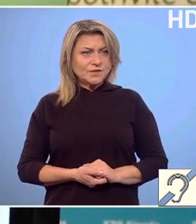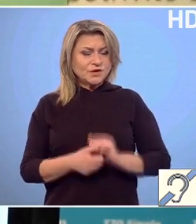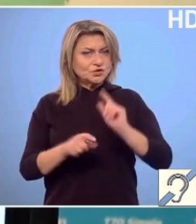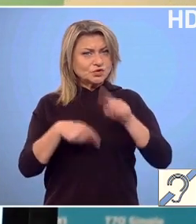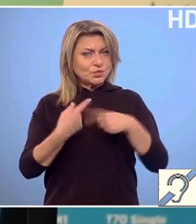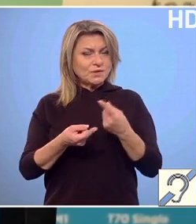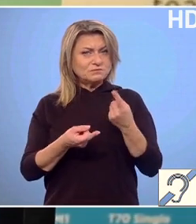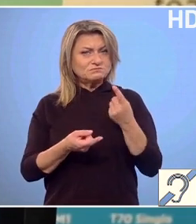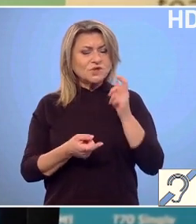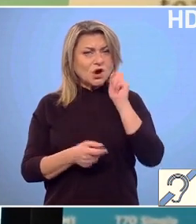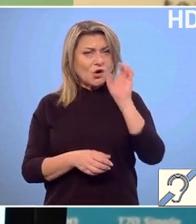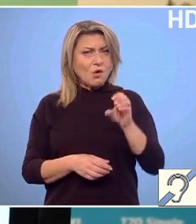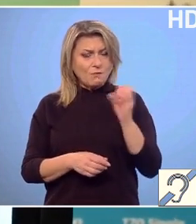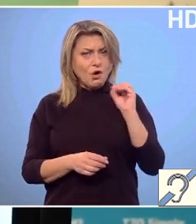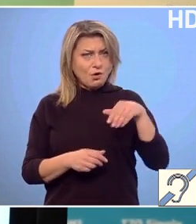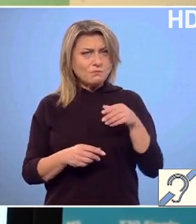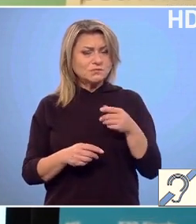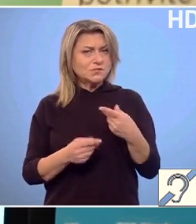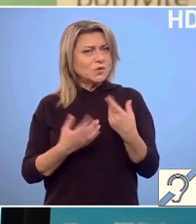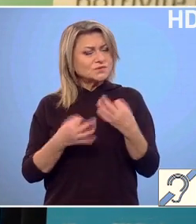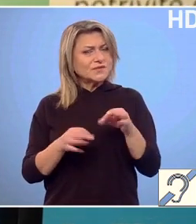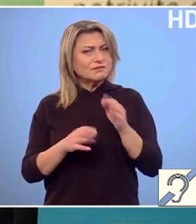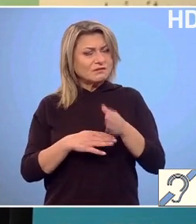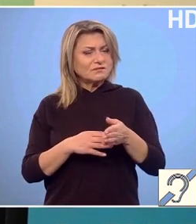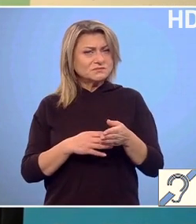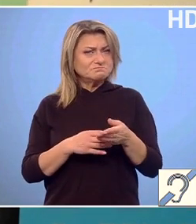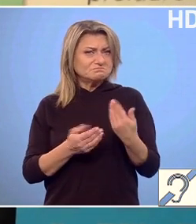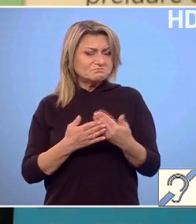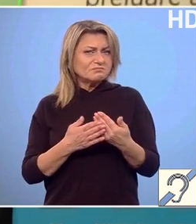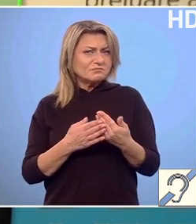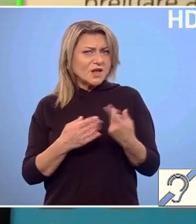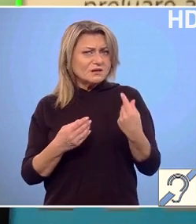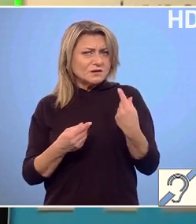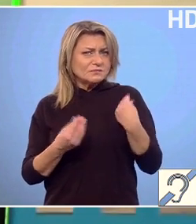ulterior, consumatorul final poate interacționa direct cu echipamentul, apăsând plată.